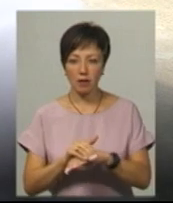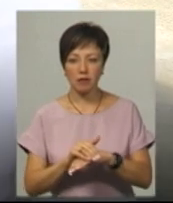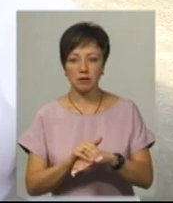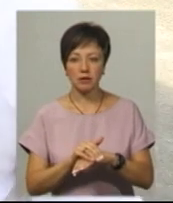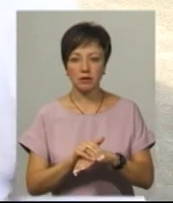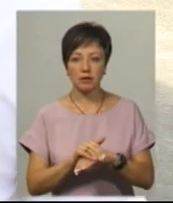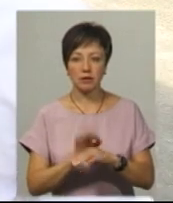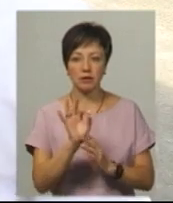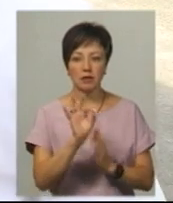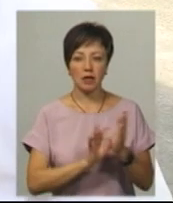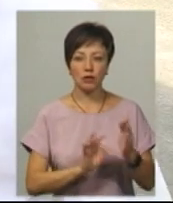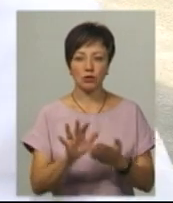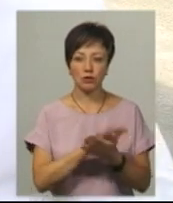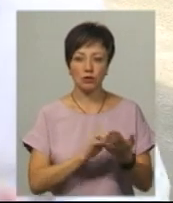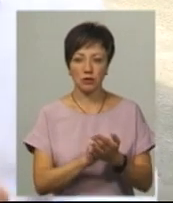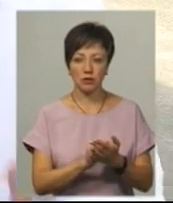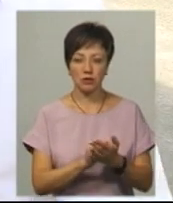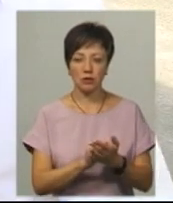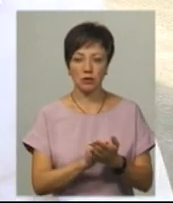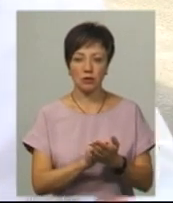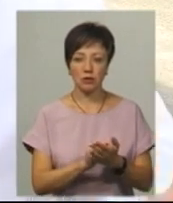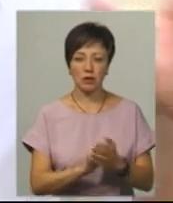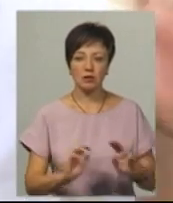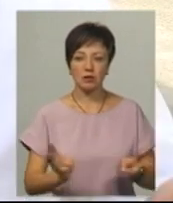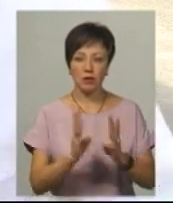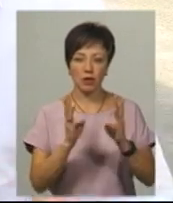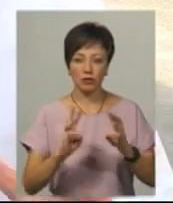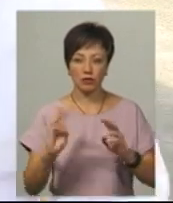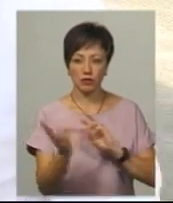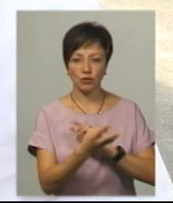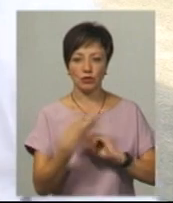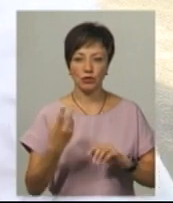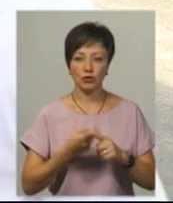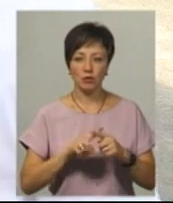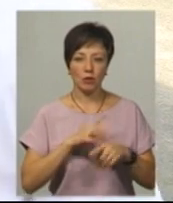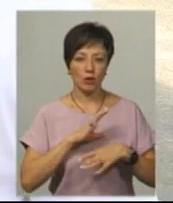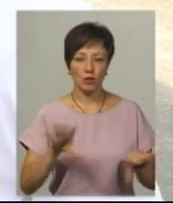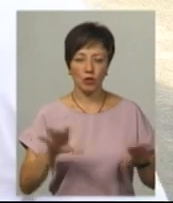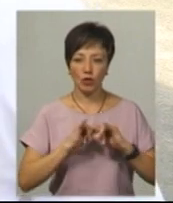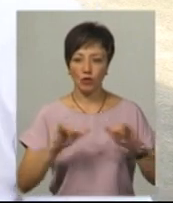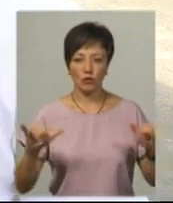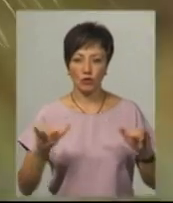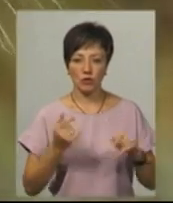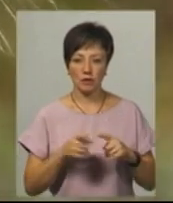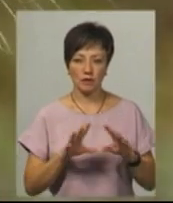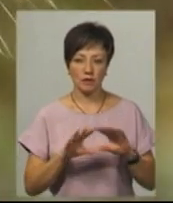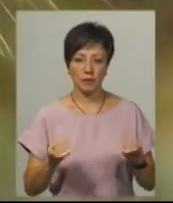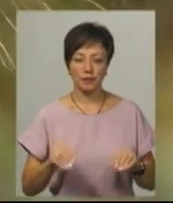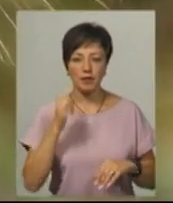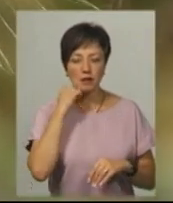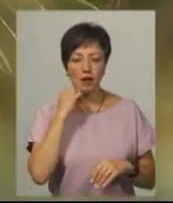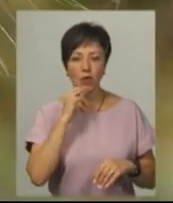ми їх унічтежаємо з поводу факелами, опалюємо, щоб не було, не розмножилося на тому все. У